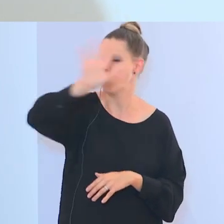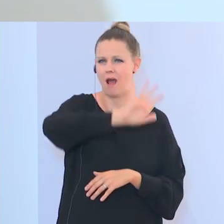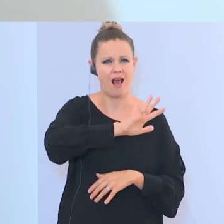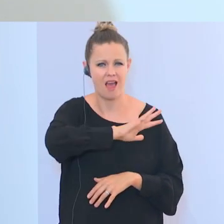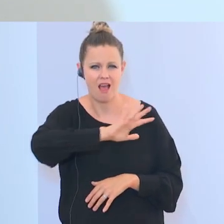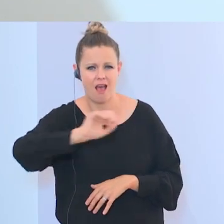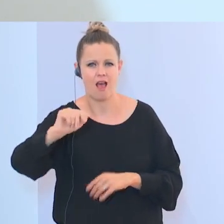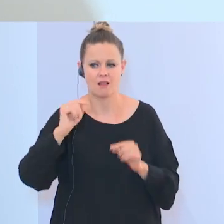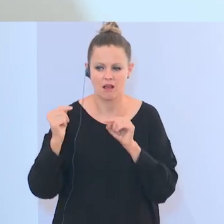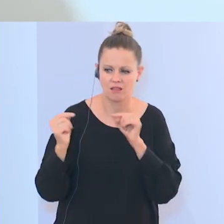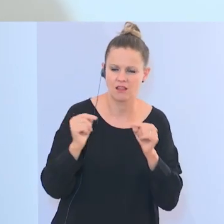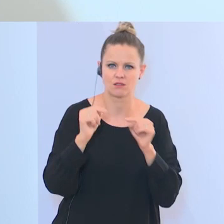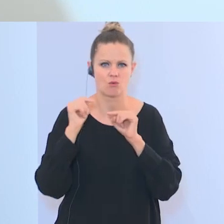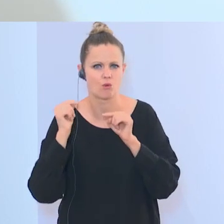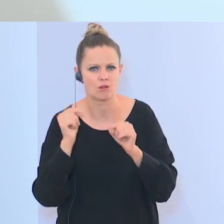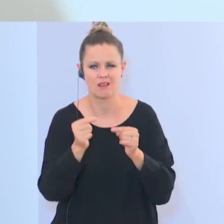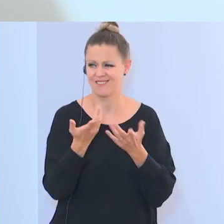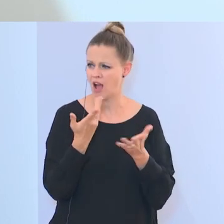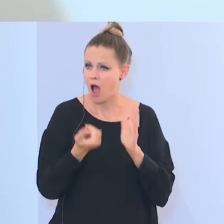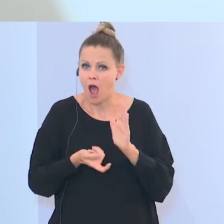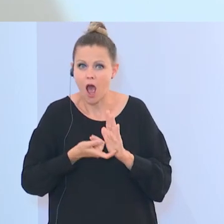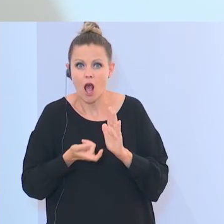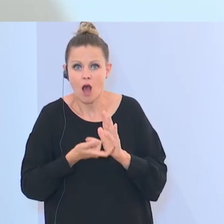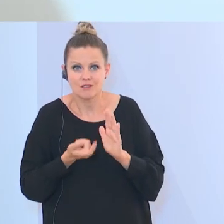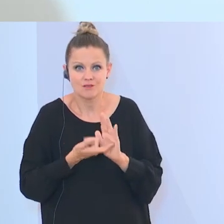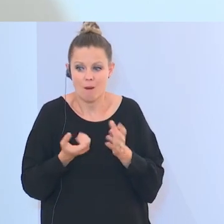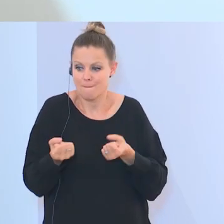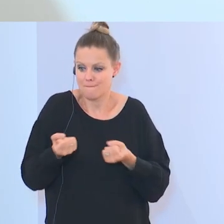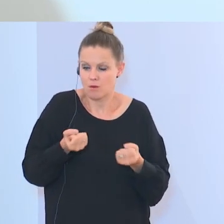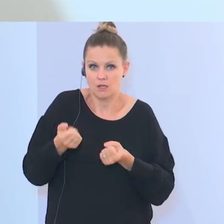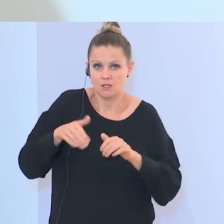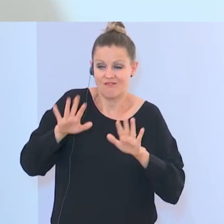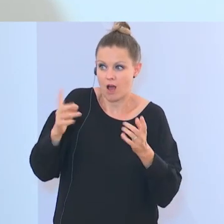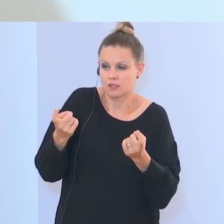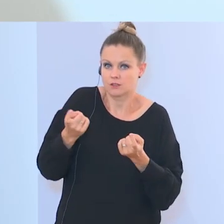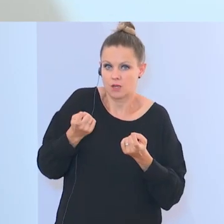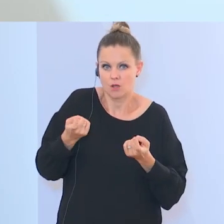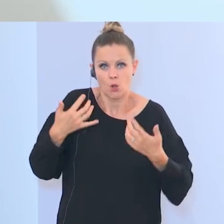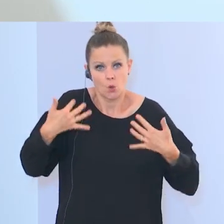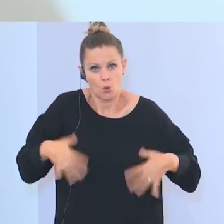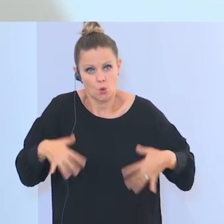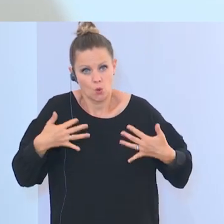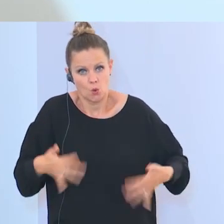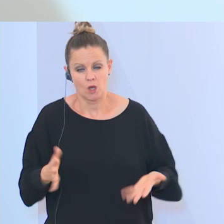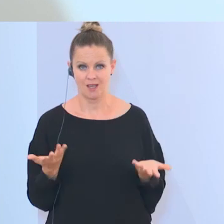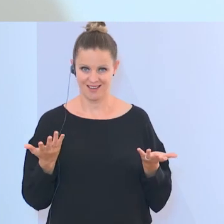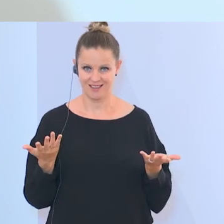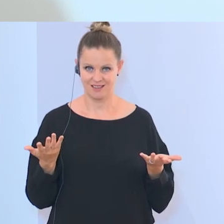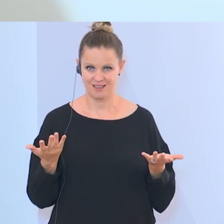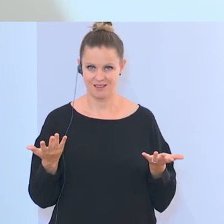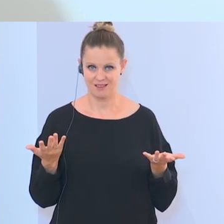die wachsende Herausforderung des politischen Islam und seiner nicht